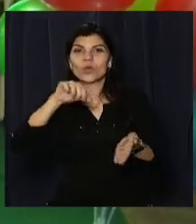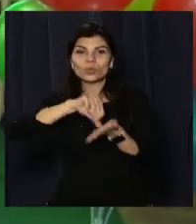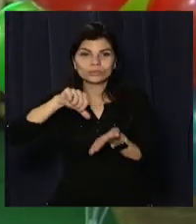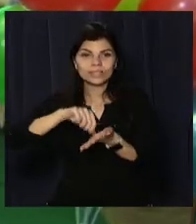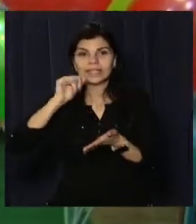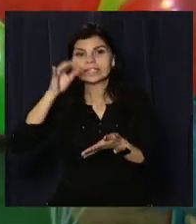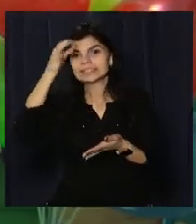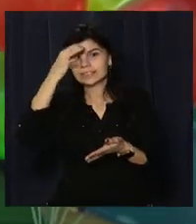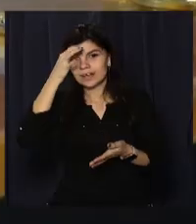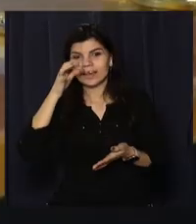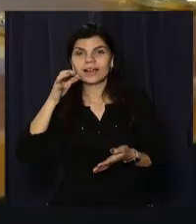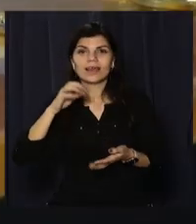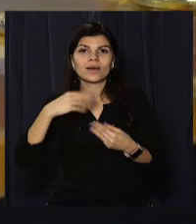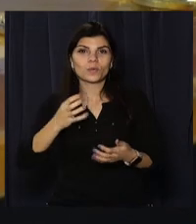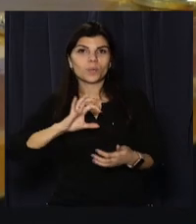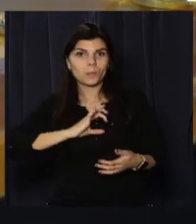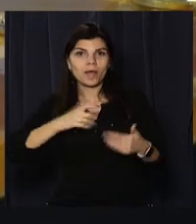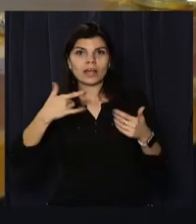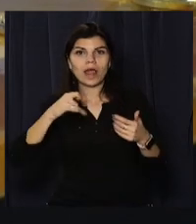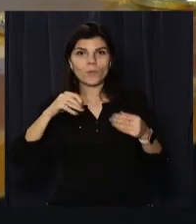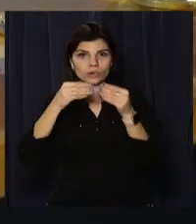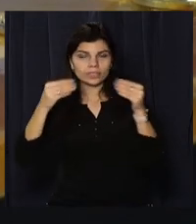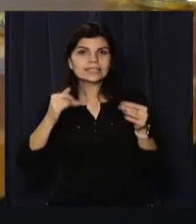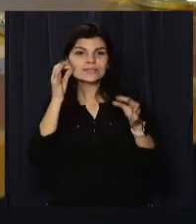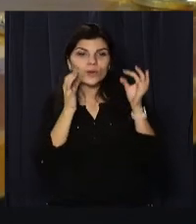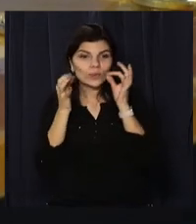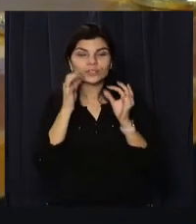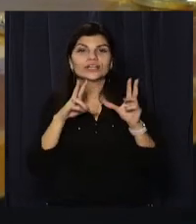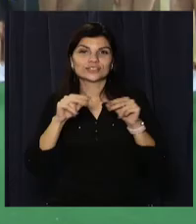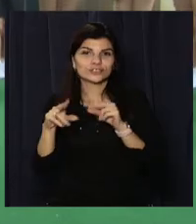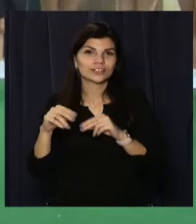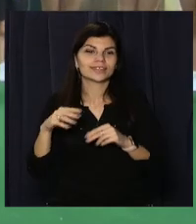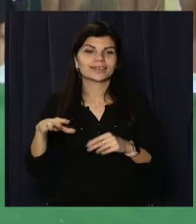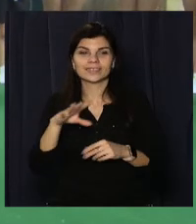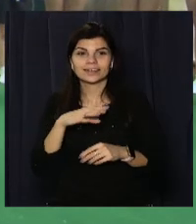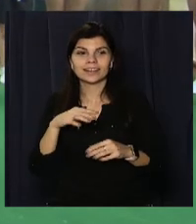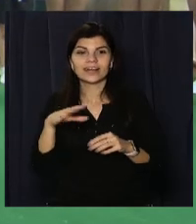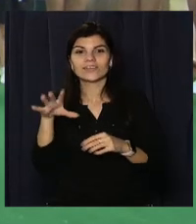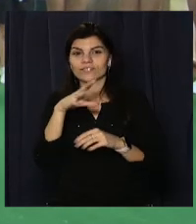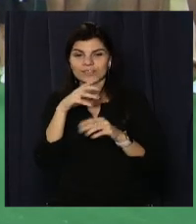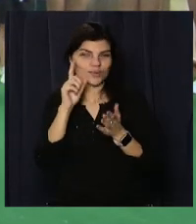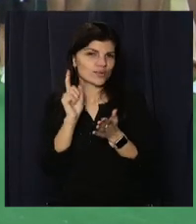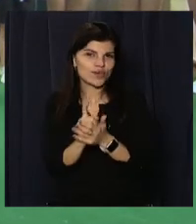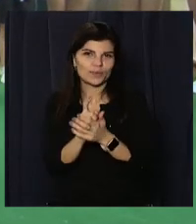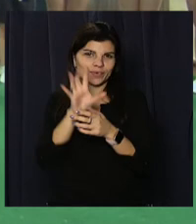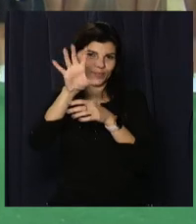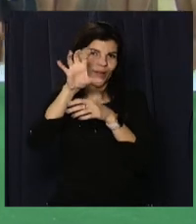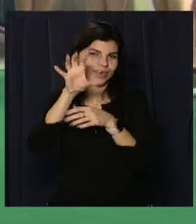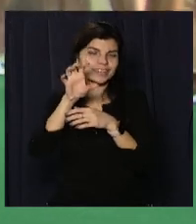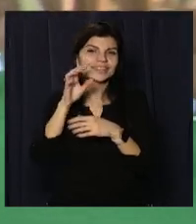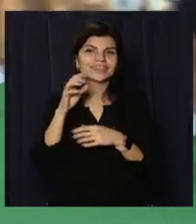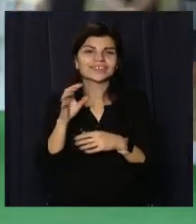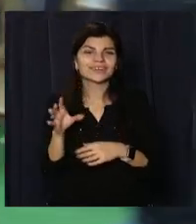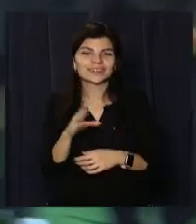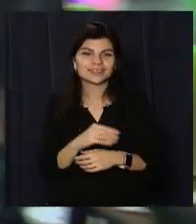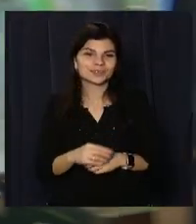згадку про турнір отримали медалі, грамоти та солодощі. Щасливу мить тріумфу зафіксувало ось це пам'ятне селфі. В'ячеслав